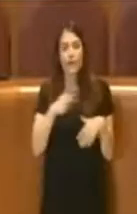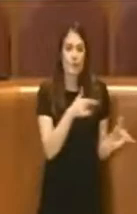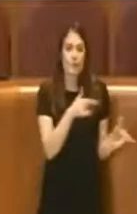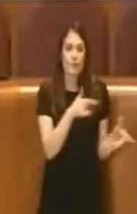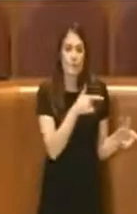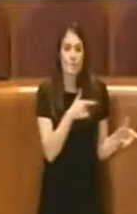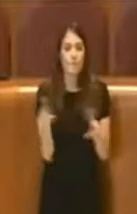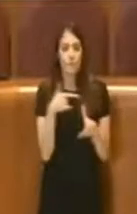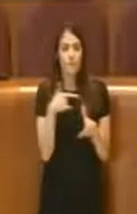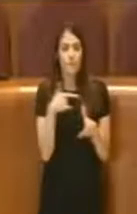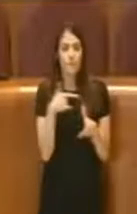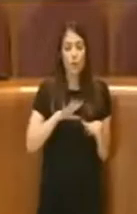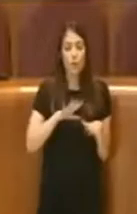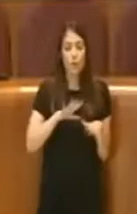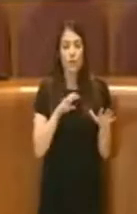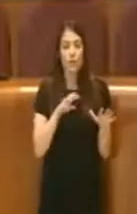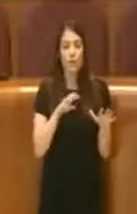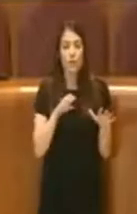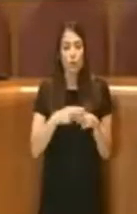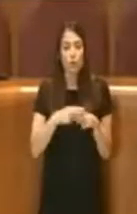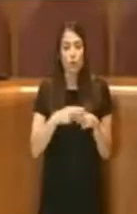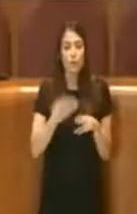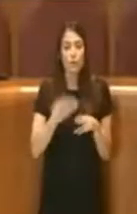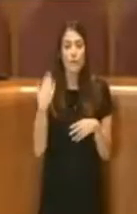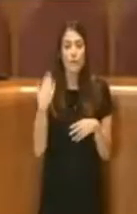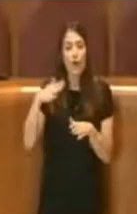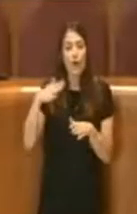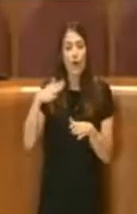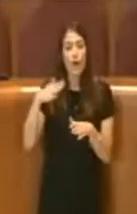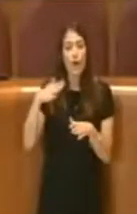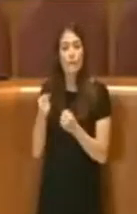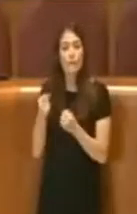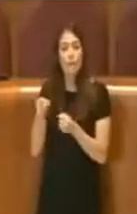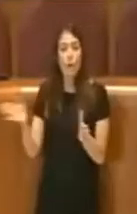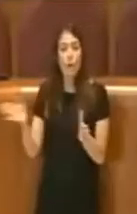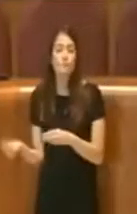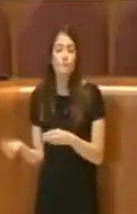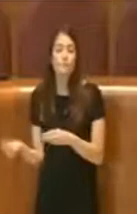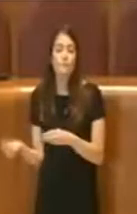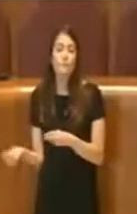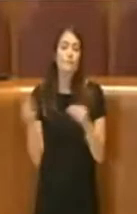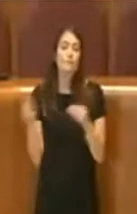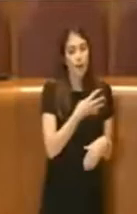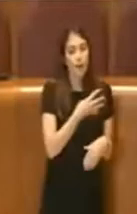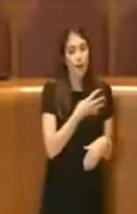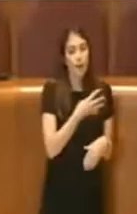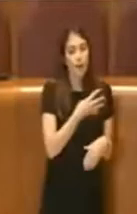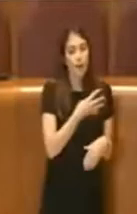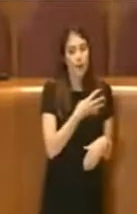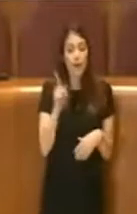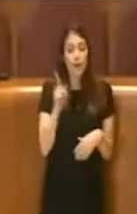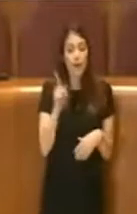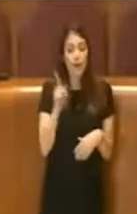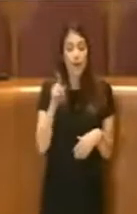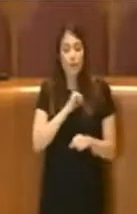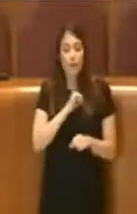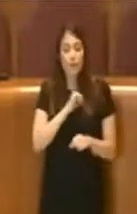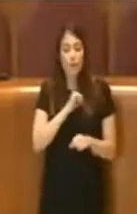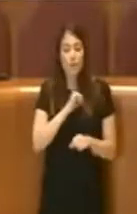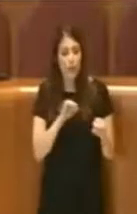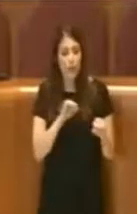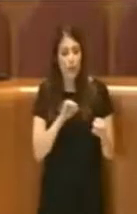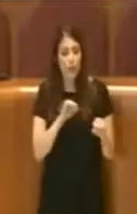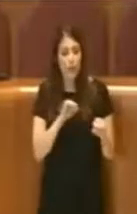900 romani, abitanti al quadraro, deportati a Mauthausen. I morti per i bombardamenti alleati sulla